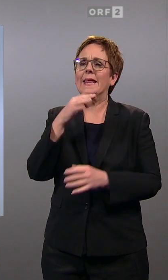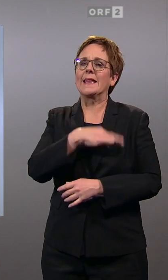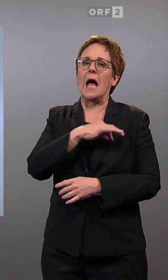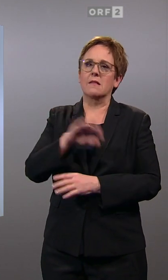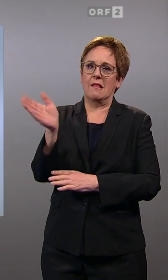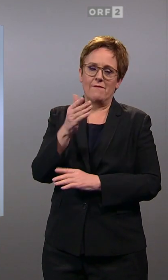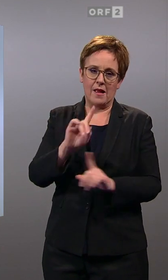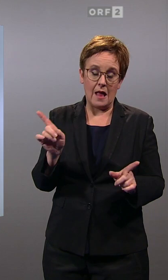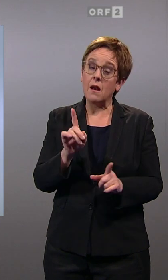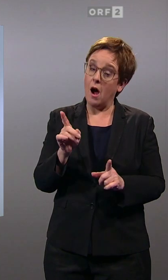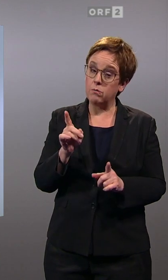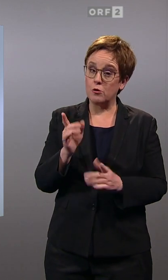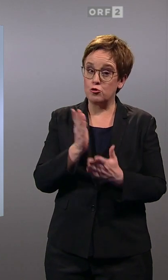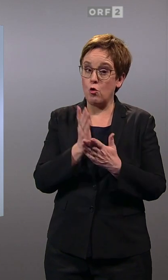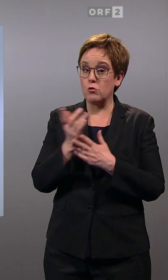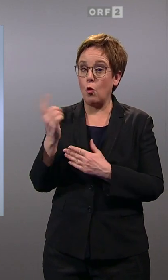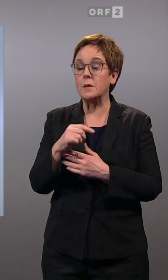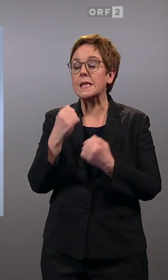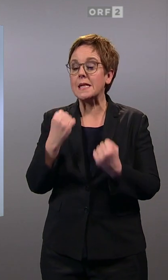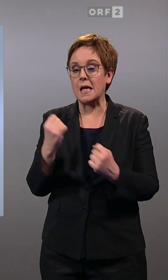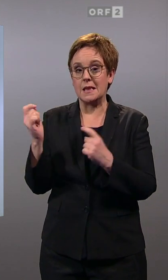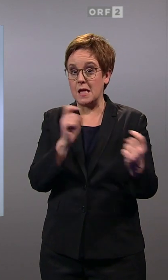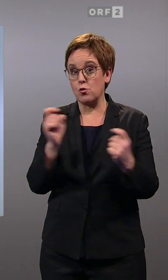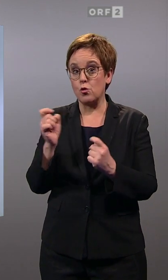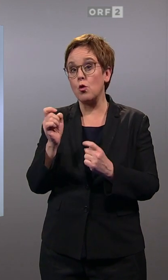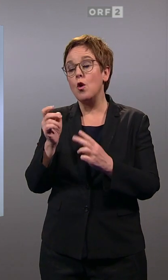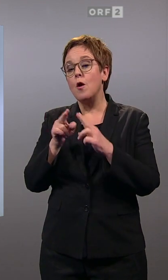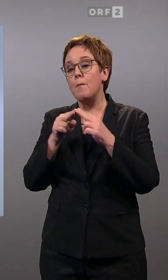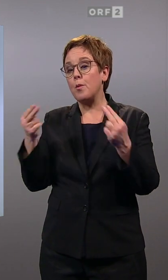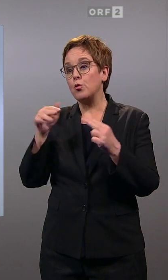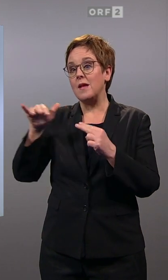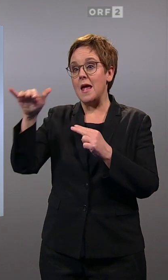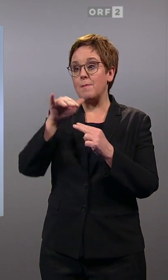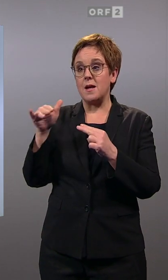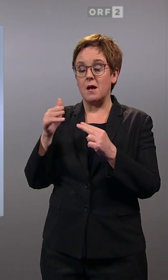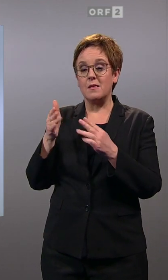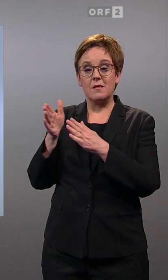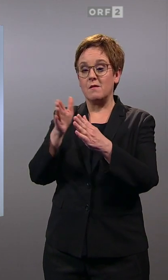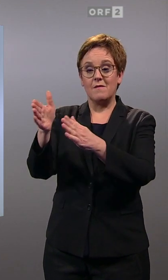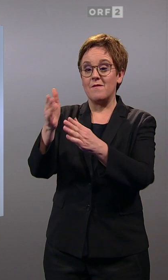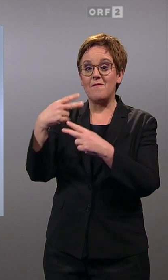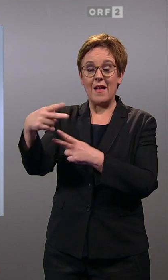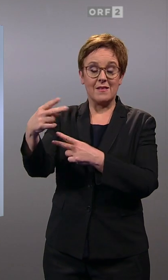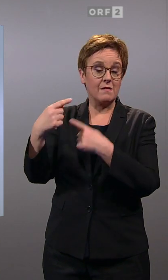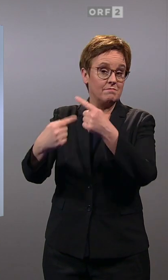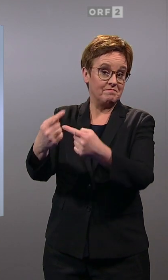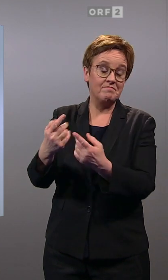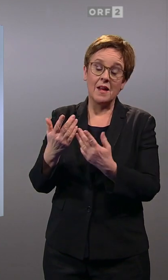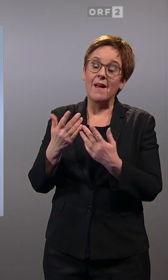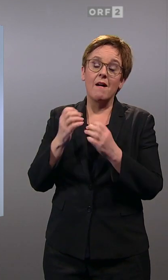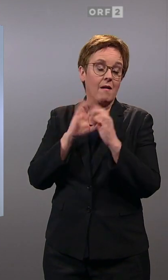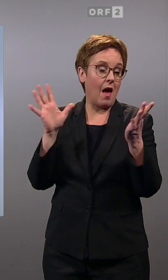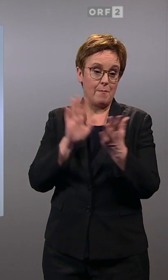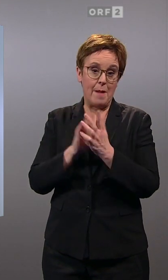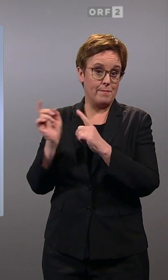wackelt, aber es wird Diskussionen geben, wie man den ÖVP-Kurs auf Bundesebene weiterführen kann. Die wird es auf jeden Fall geben. Ob es jetzt